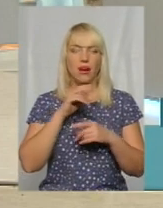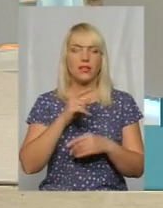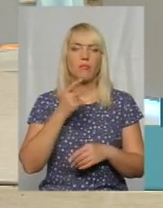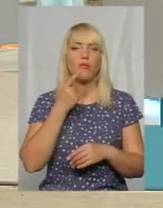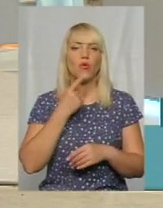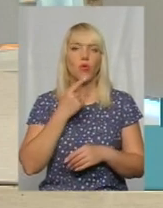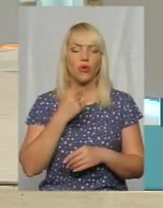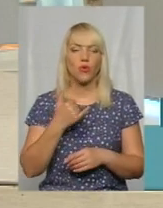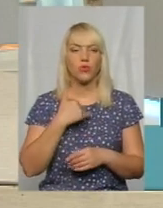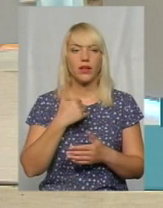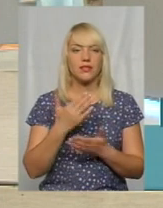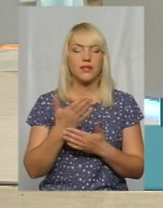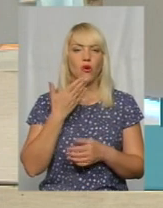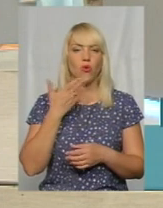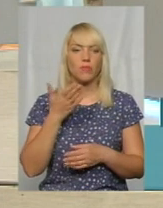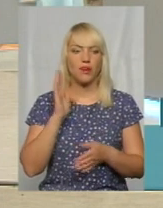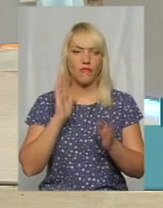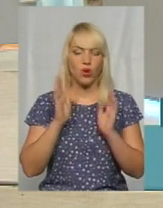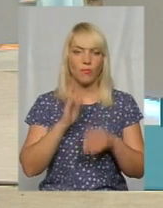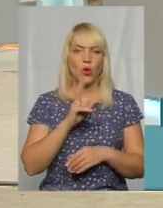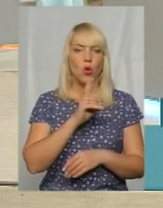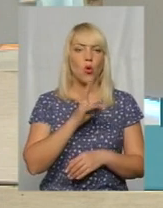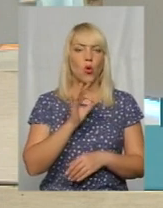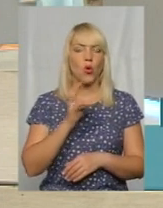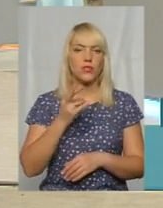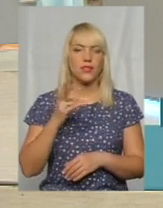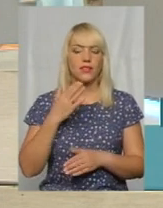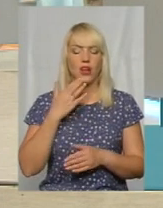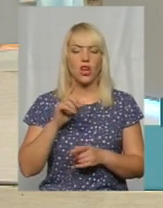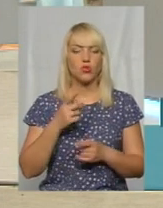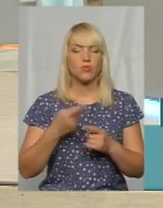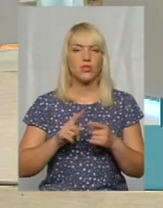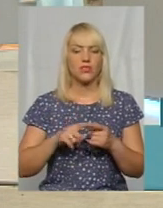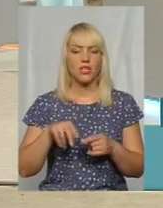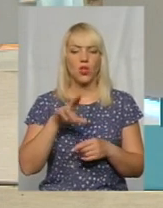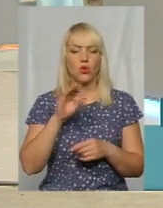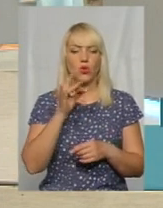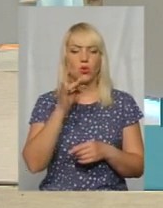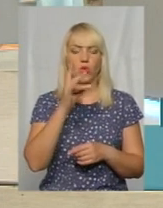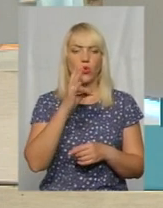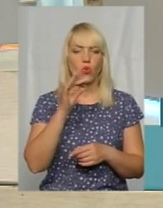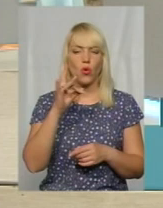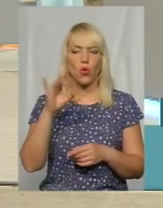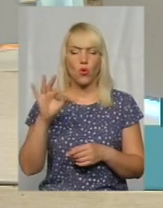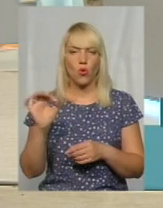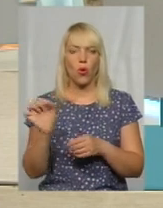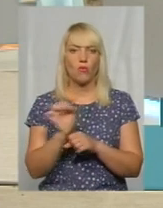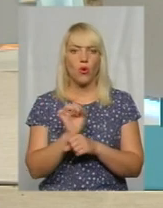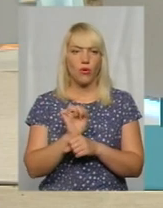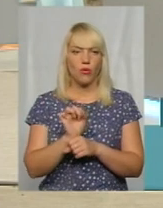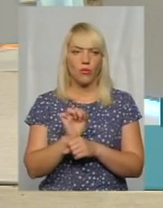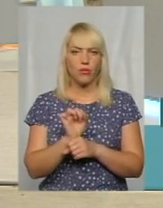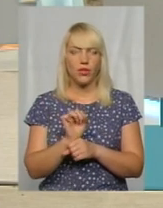коментар у Фейсбук, Костянтин запитує, а чому цей доноромобіль подарували саме нашій області? На Хмельниччині що